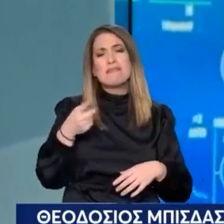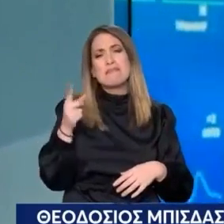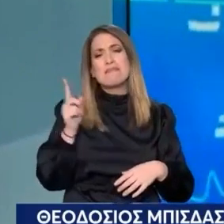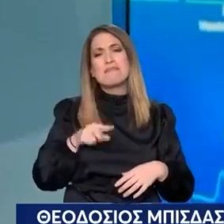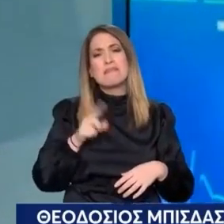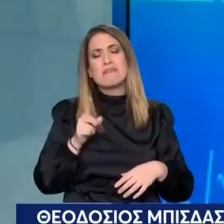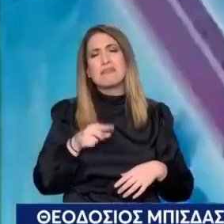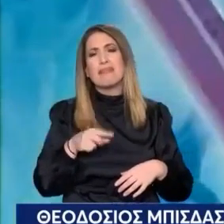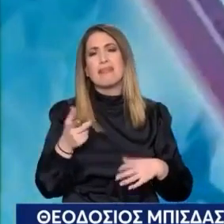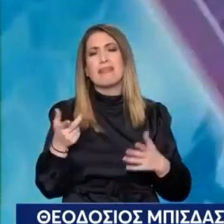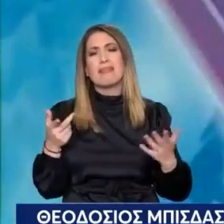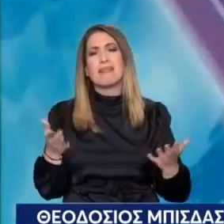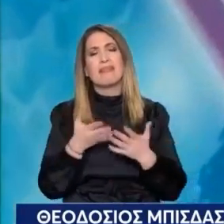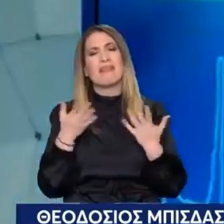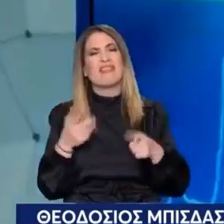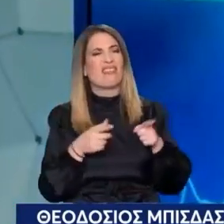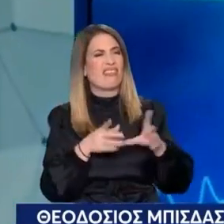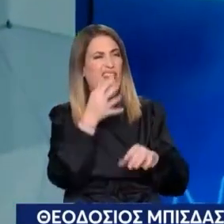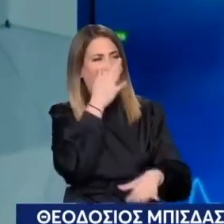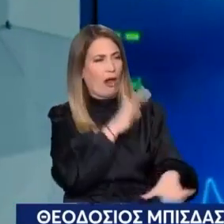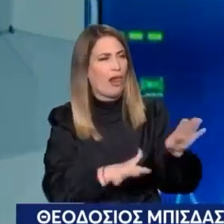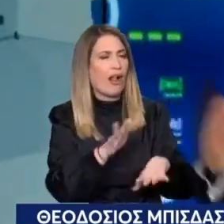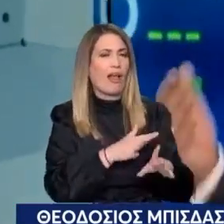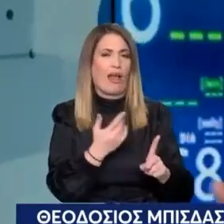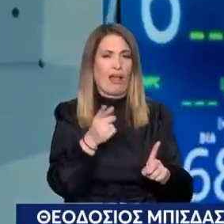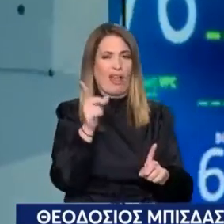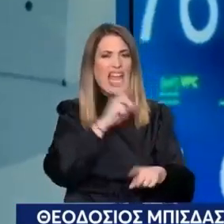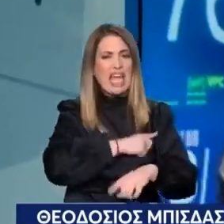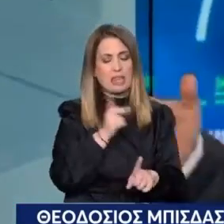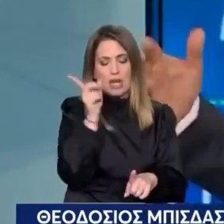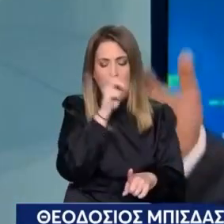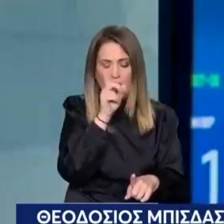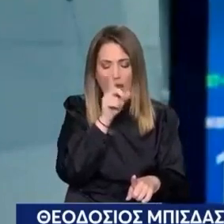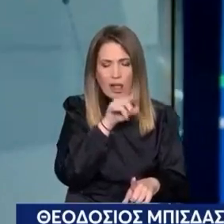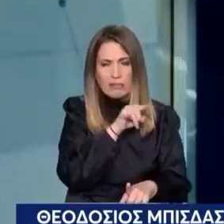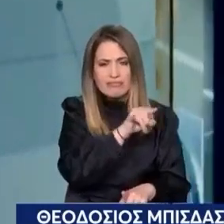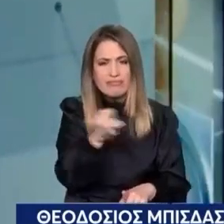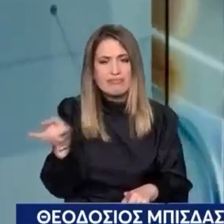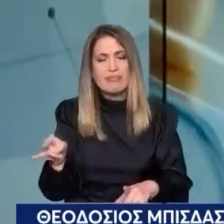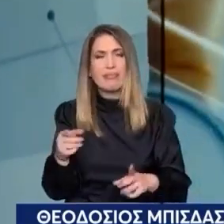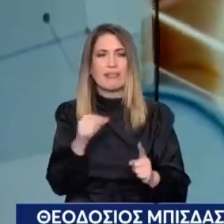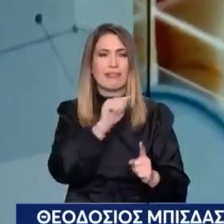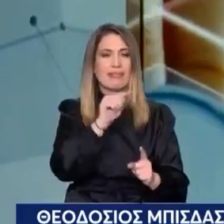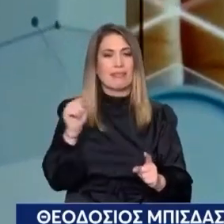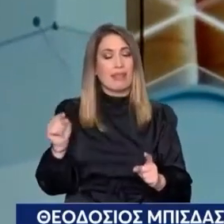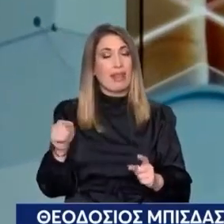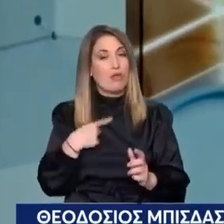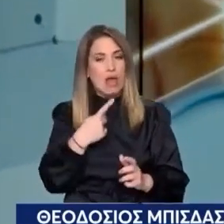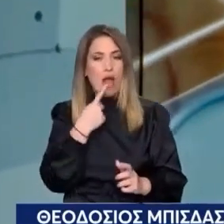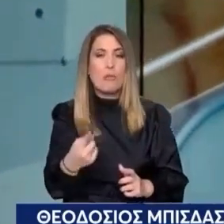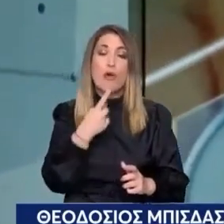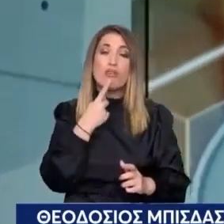αεριτζίδες Για απατεώνες Οι οποίοι παραισθάνουν τους γιατρούς Οι οποίοι μιλούν για τις νέες μεθόδους Και το φωνάσω συνεχώς